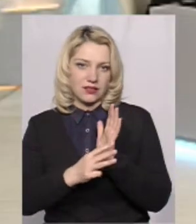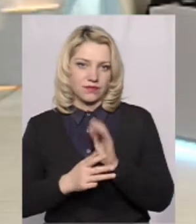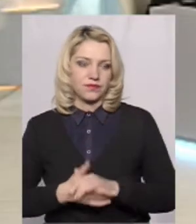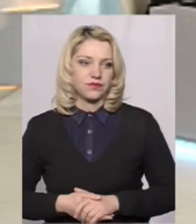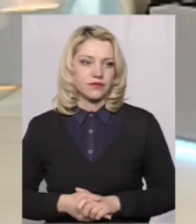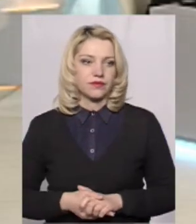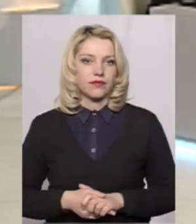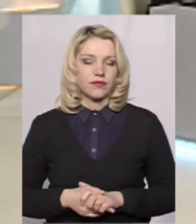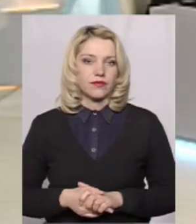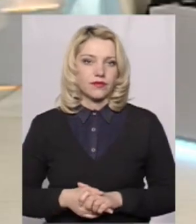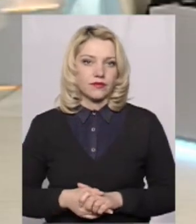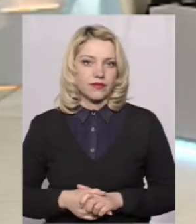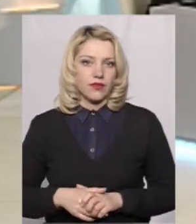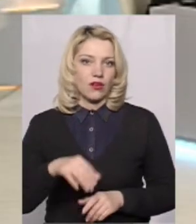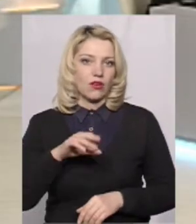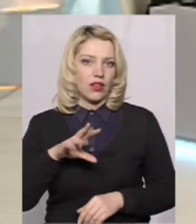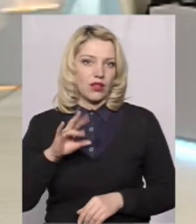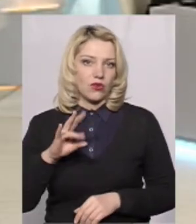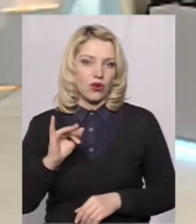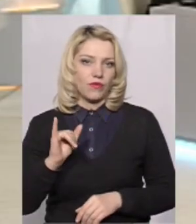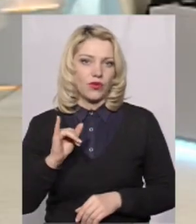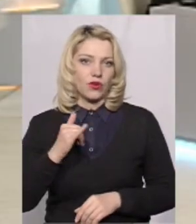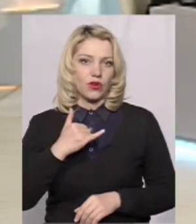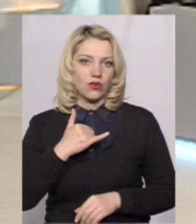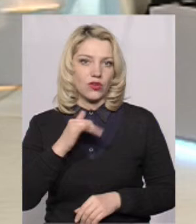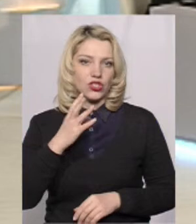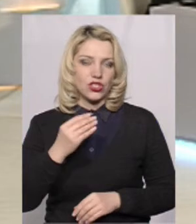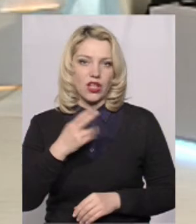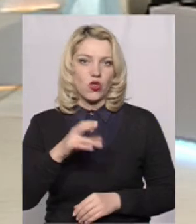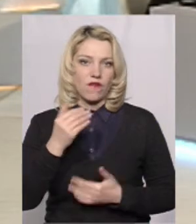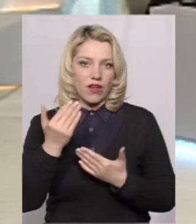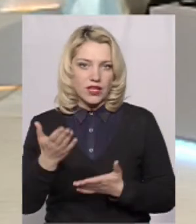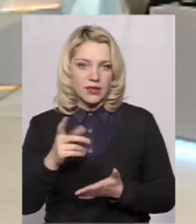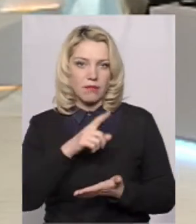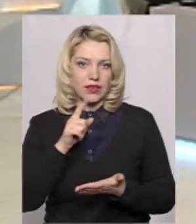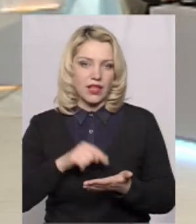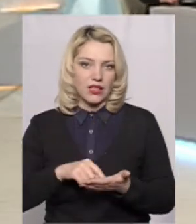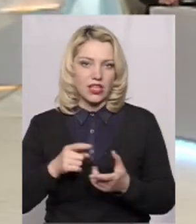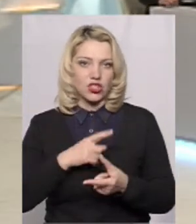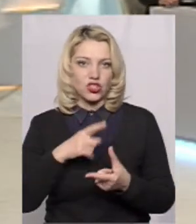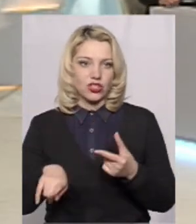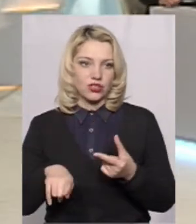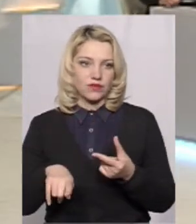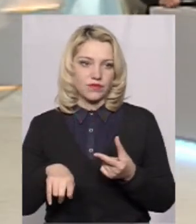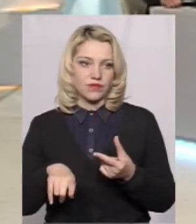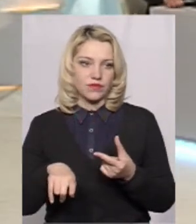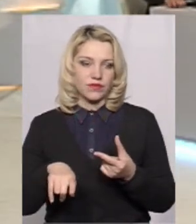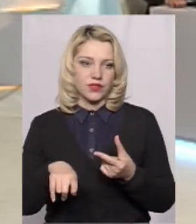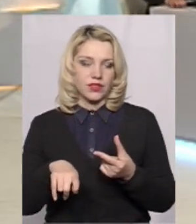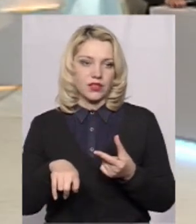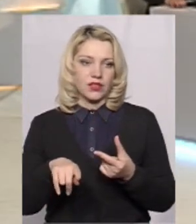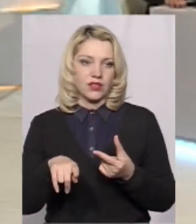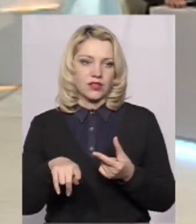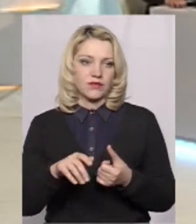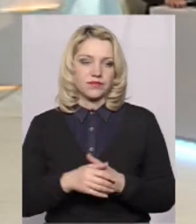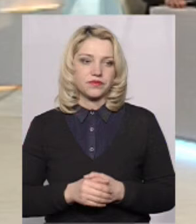сайті буде. Пані Олено, ще до вас запитання, чи... Ну, я ще можу,